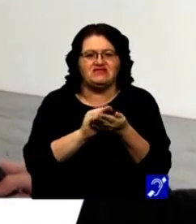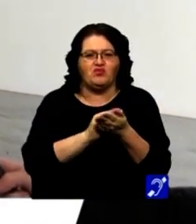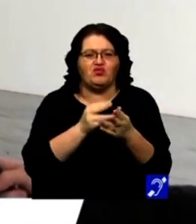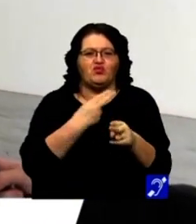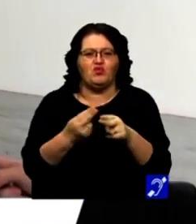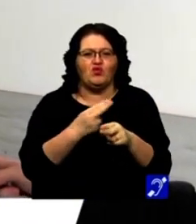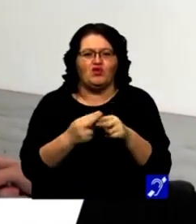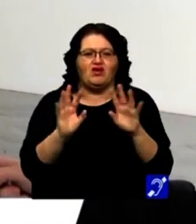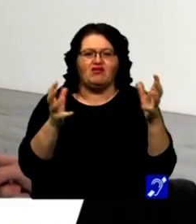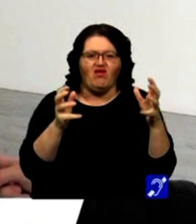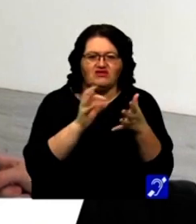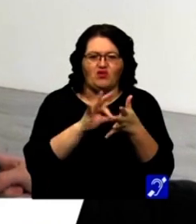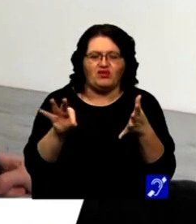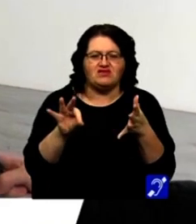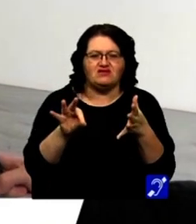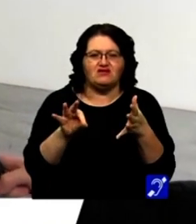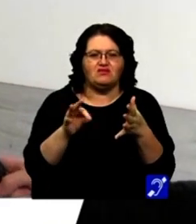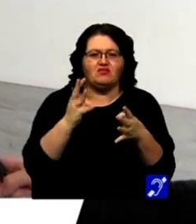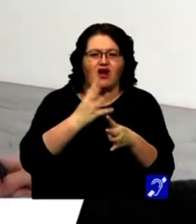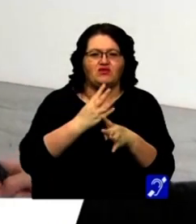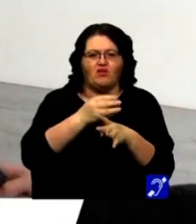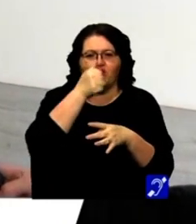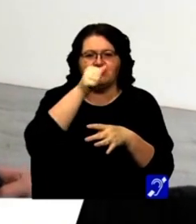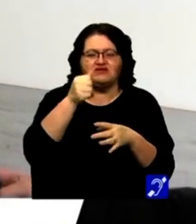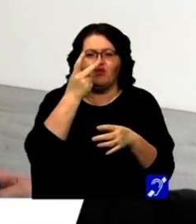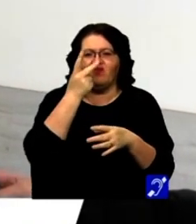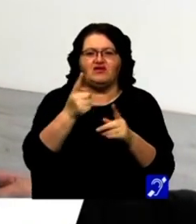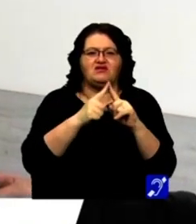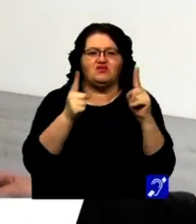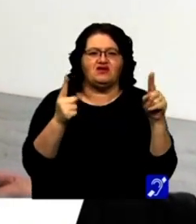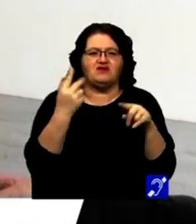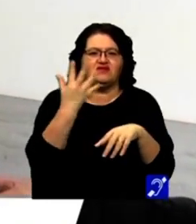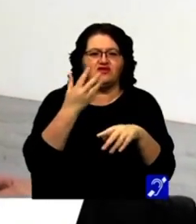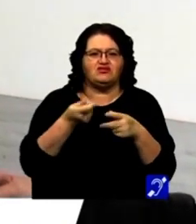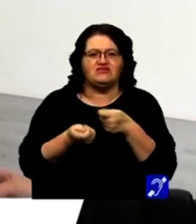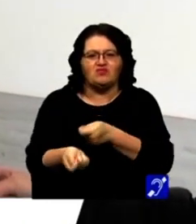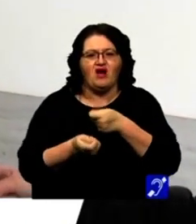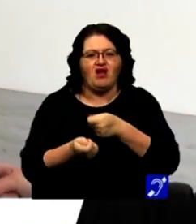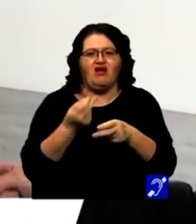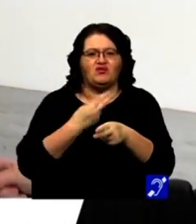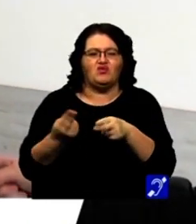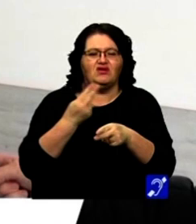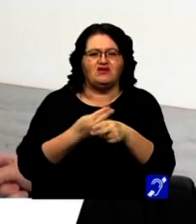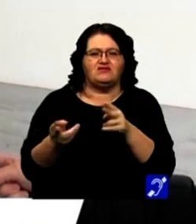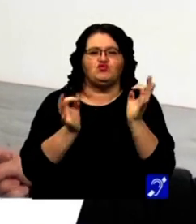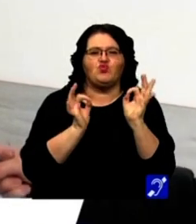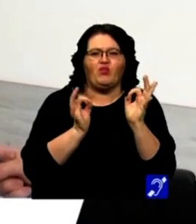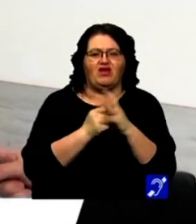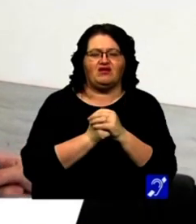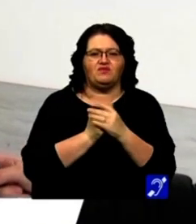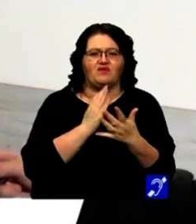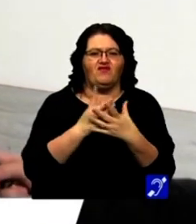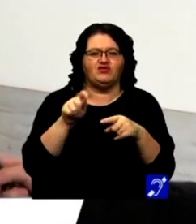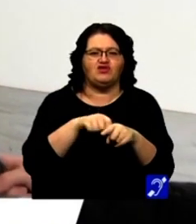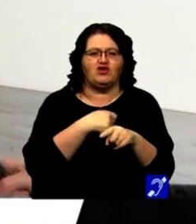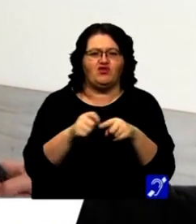desinfectante, televizor, de patru ori pe zi. Am văzut dimineața la cinci, pe jos, spălat, desinfectat, super. Au fost și